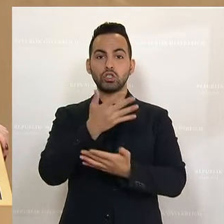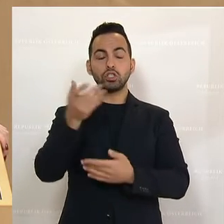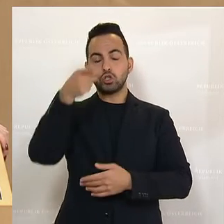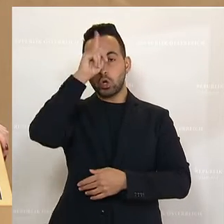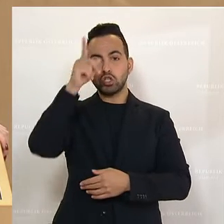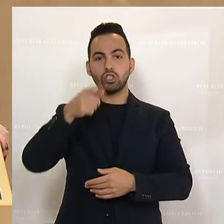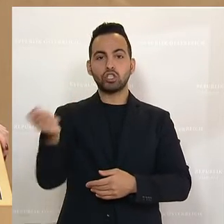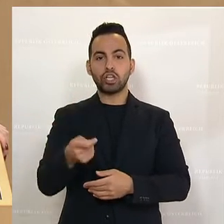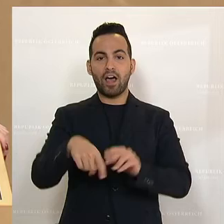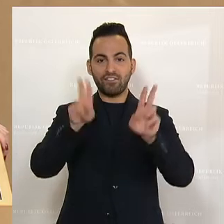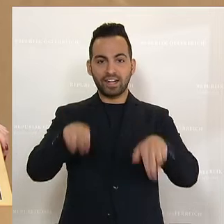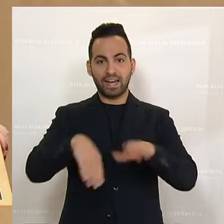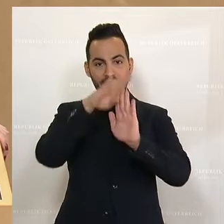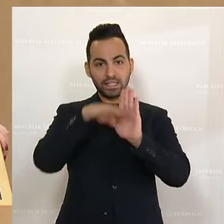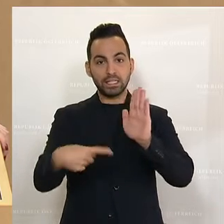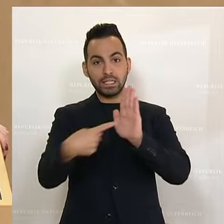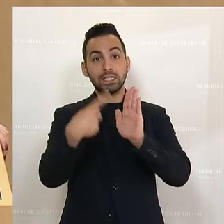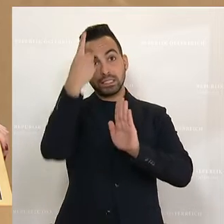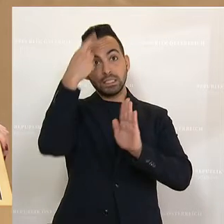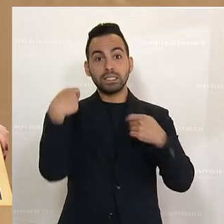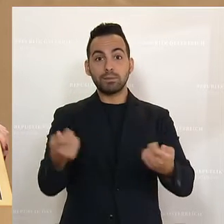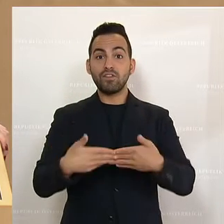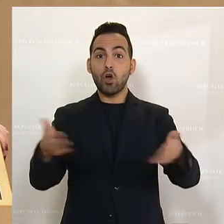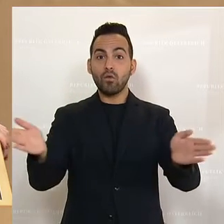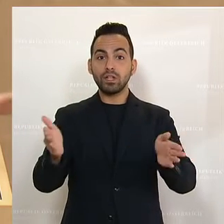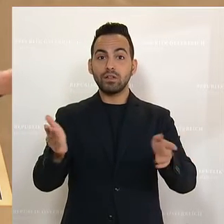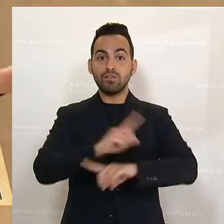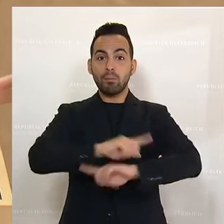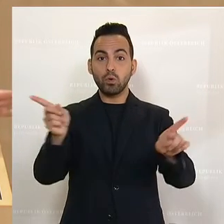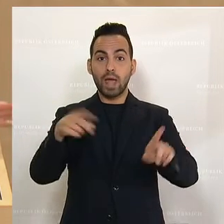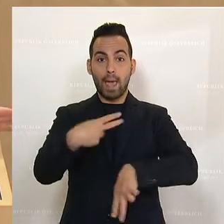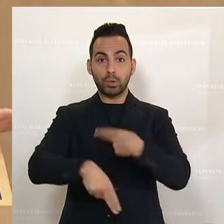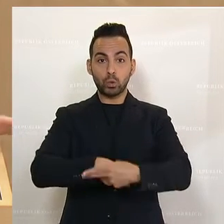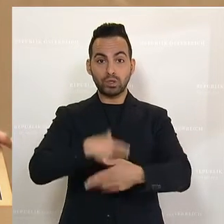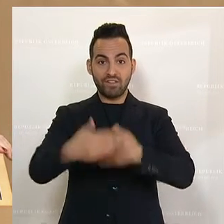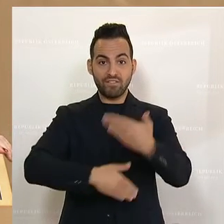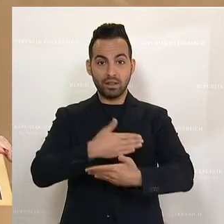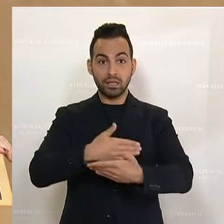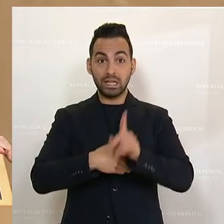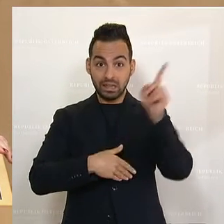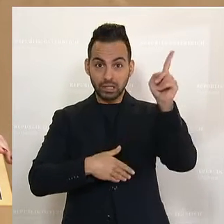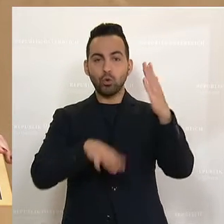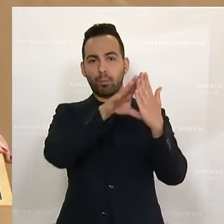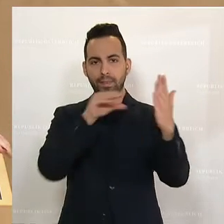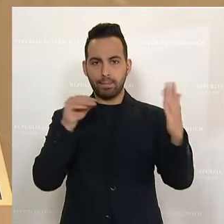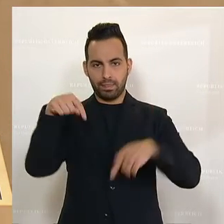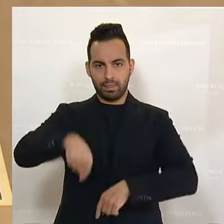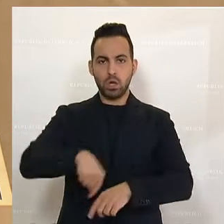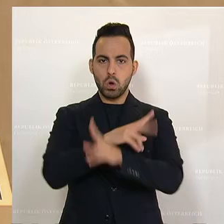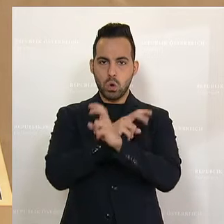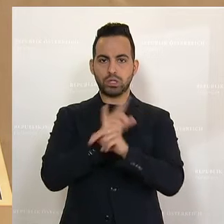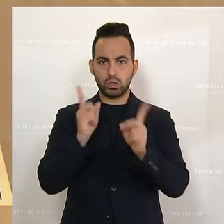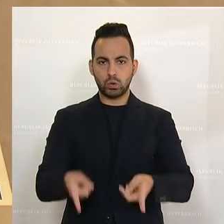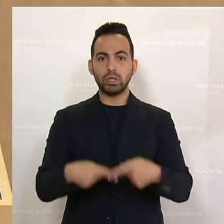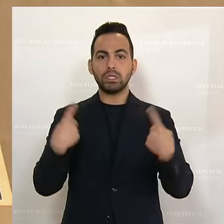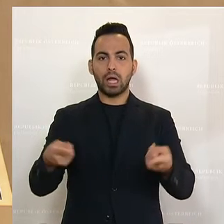Veröffentlichungsverbot während des Ermittlungsverfahrens. Meines Erachtens wäre das auch für Österreich sinnvoll, damit